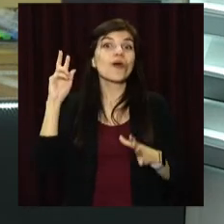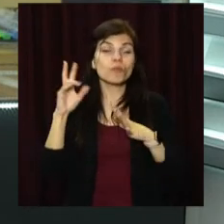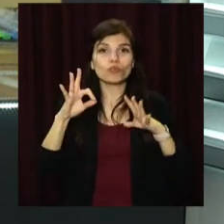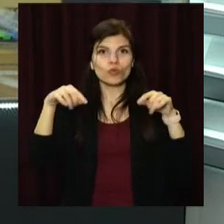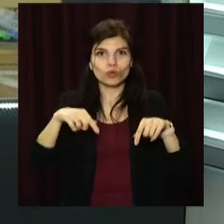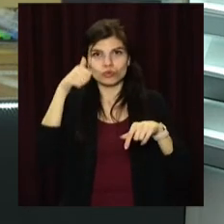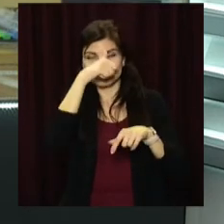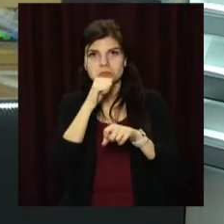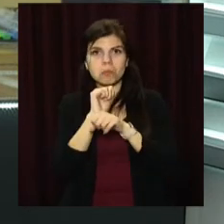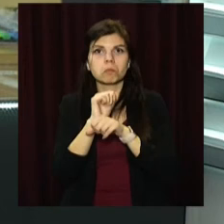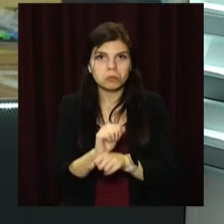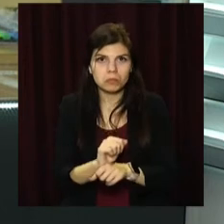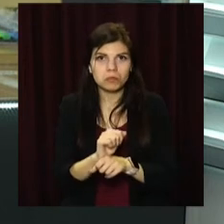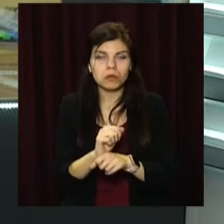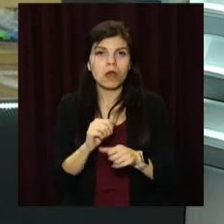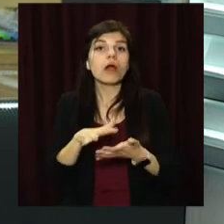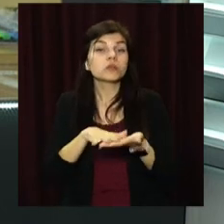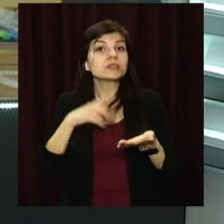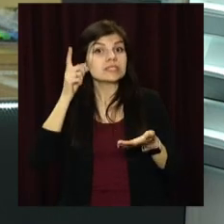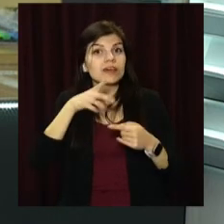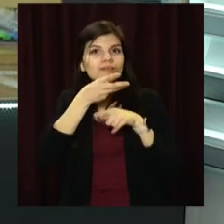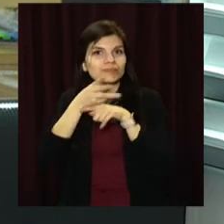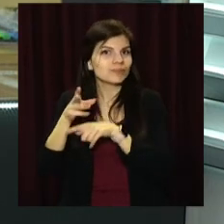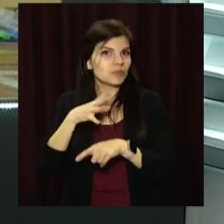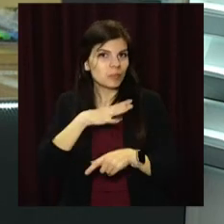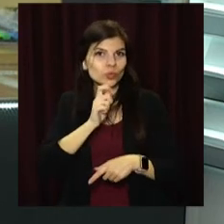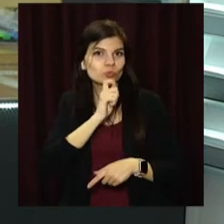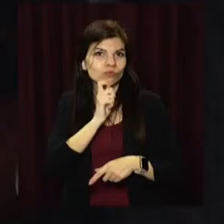але цьогоріч загальмувалося. Більше знає наш Стас Коновалов.